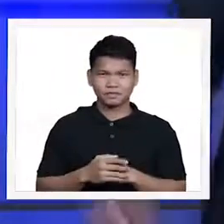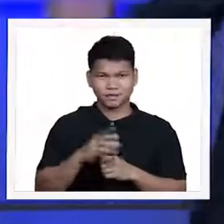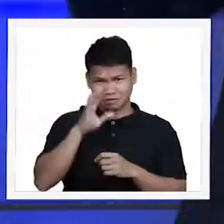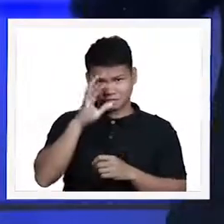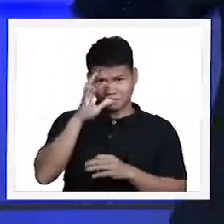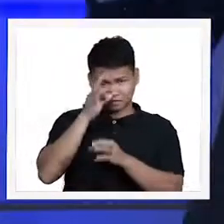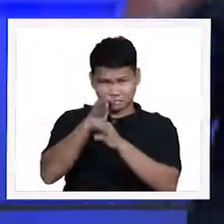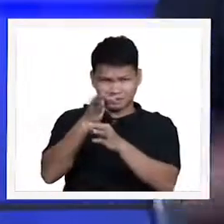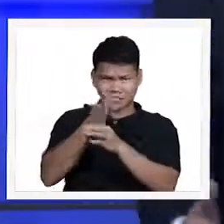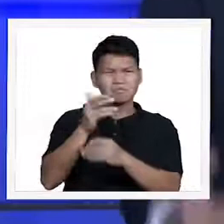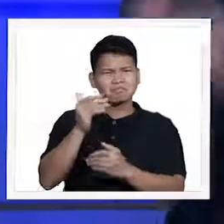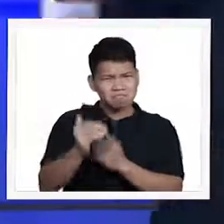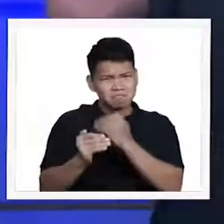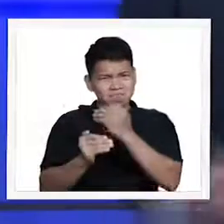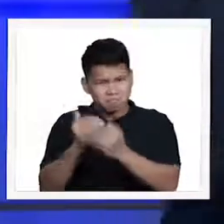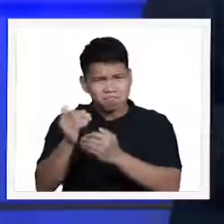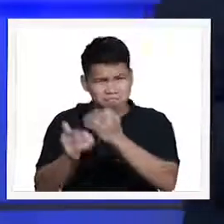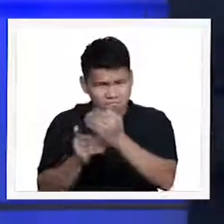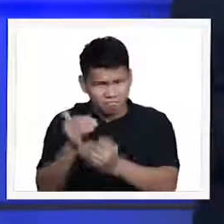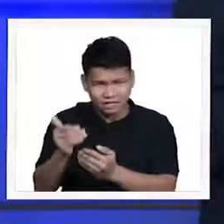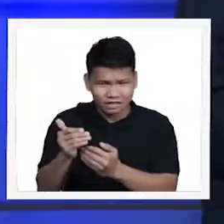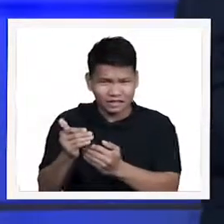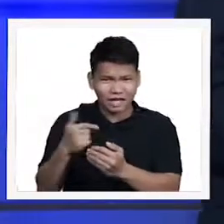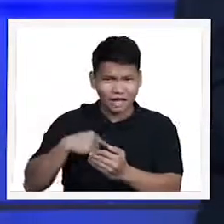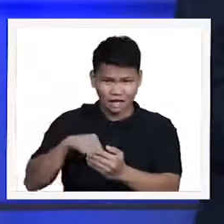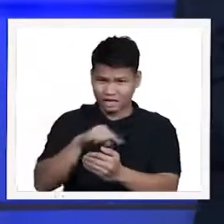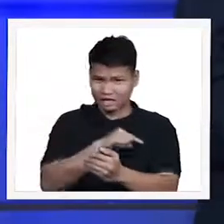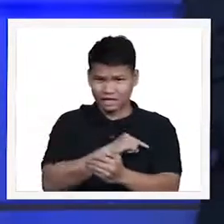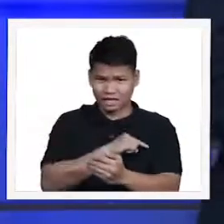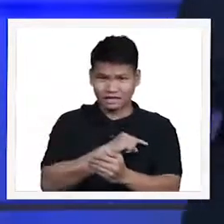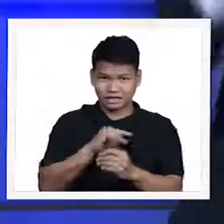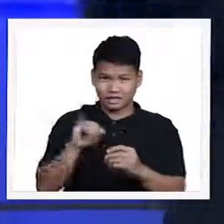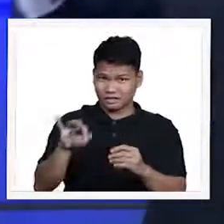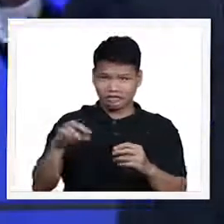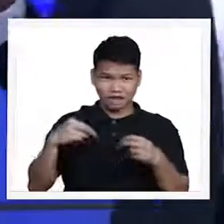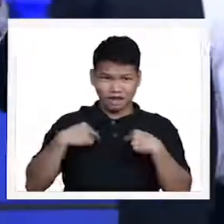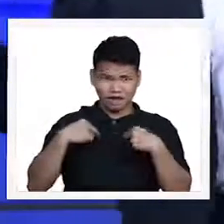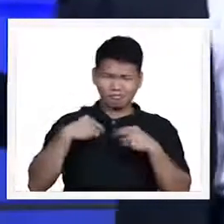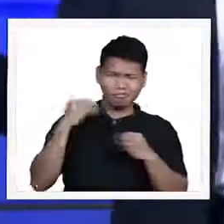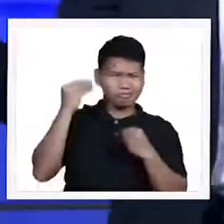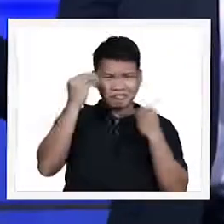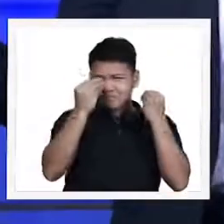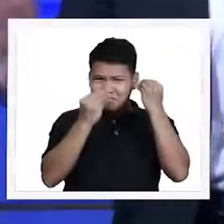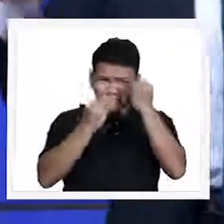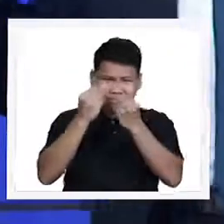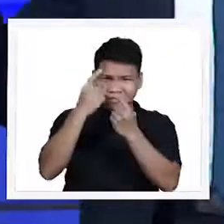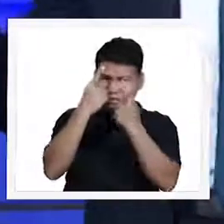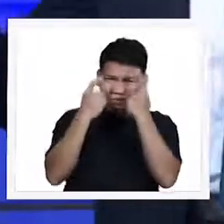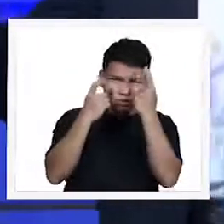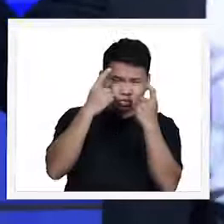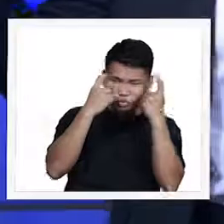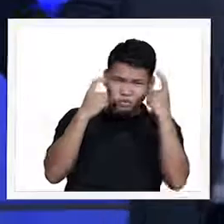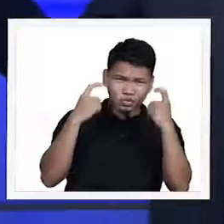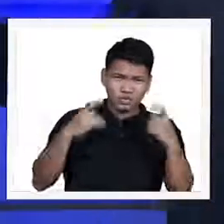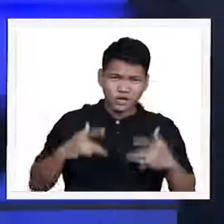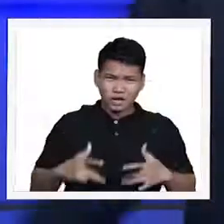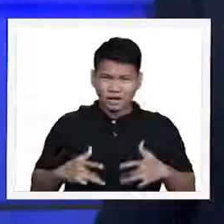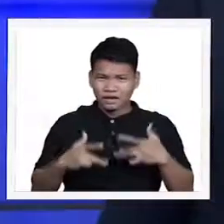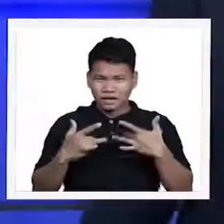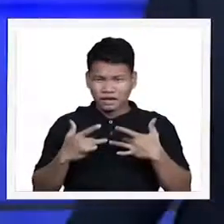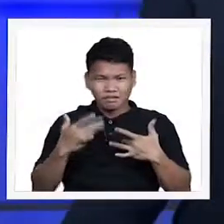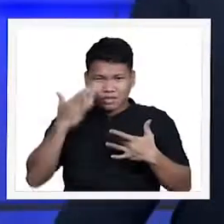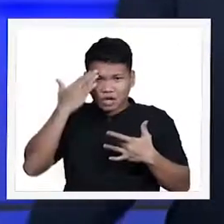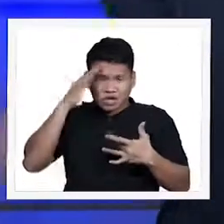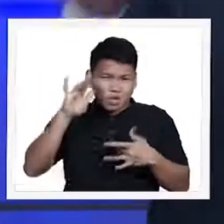in a perplexing questions of life. Yung darating yung panahon na hindi na natin alam ang ating